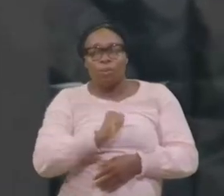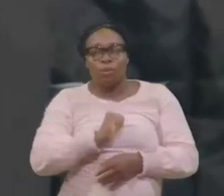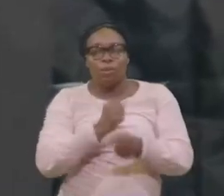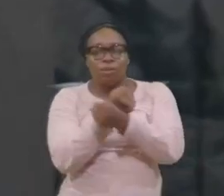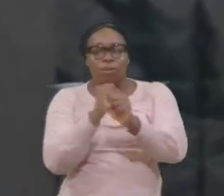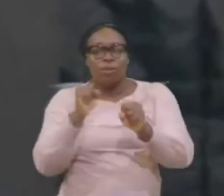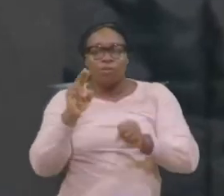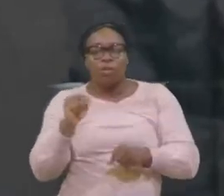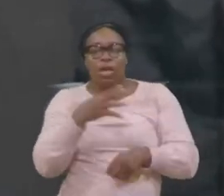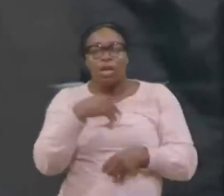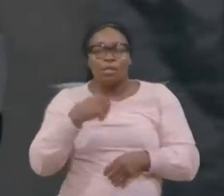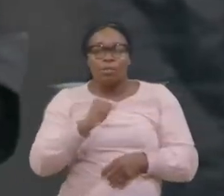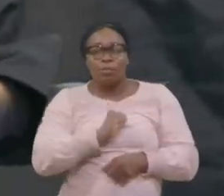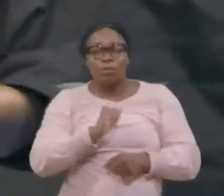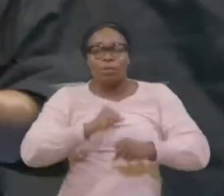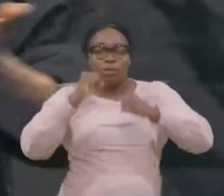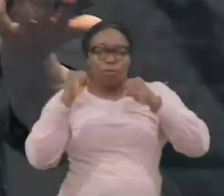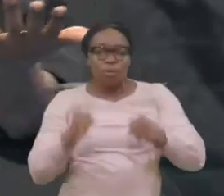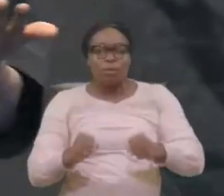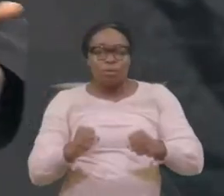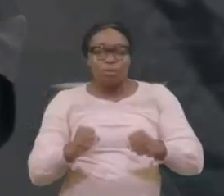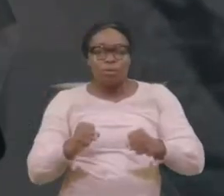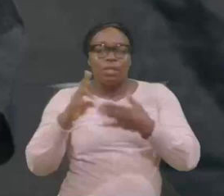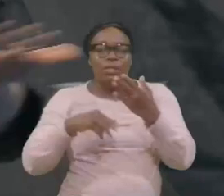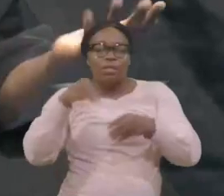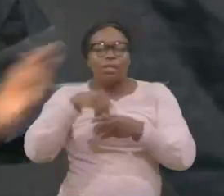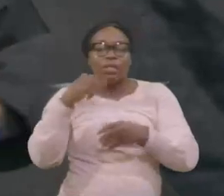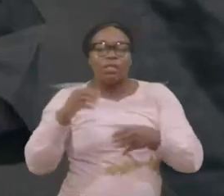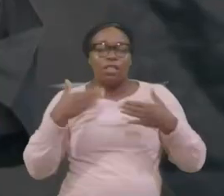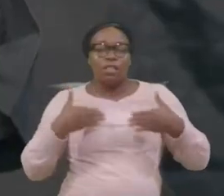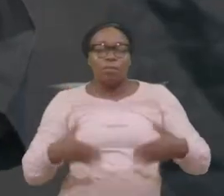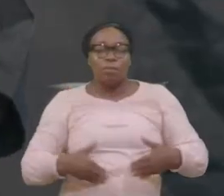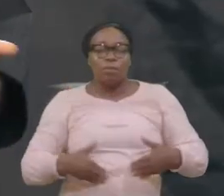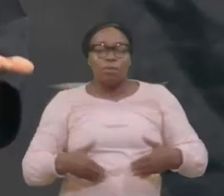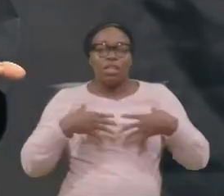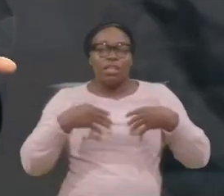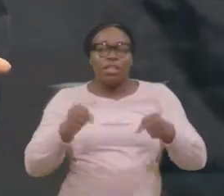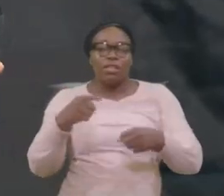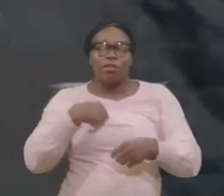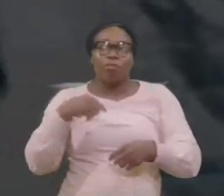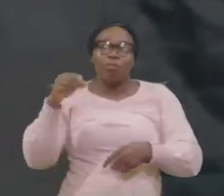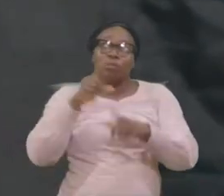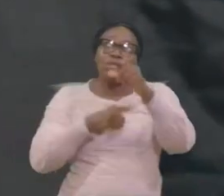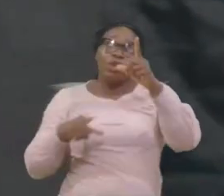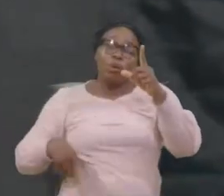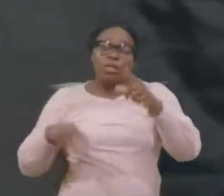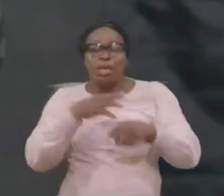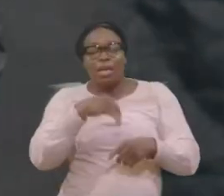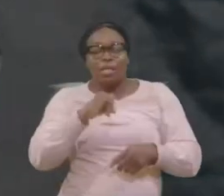Et de la bonne santé personnelle dans le corps, Guéris-moi, Et je serai guéri, Jérémie, 17, 14,